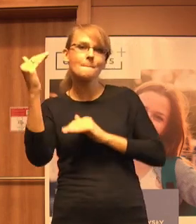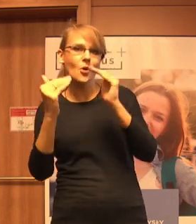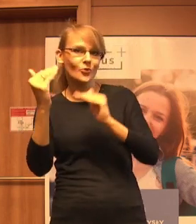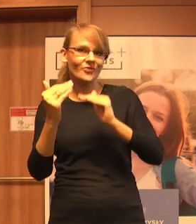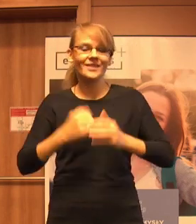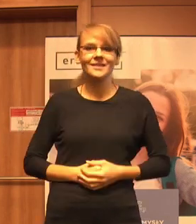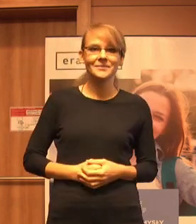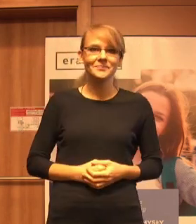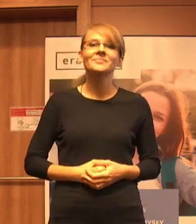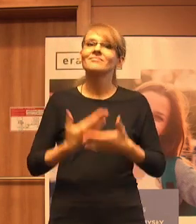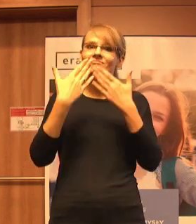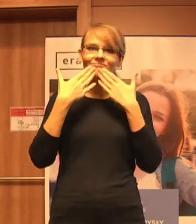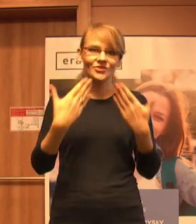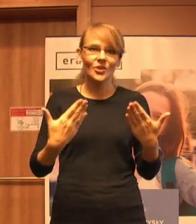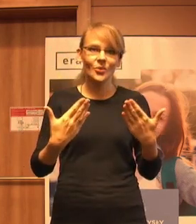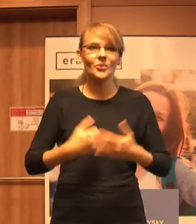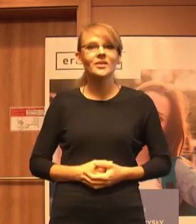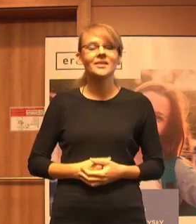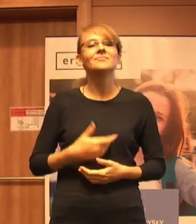realizujemy. Także dziękuję i miłego odbioru. Dziękuję. Dziękuję.